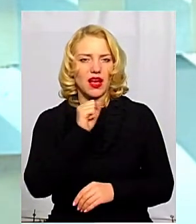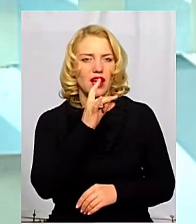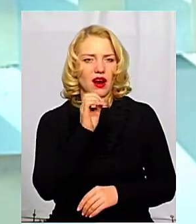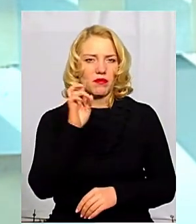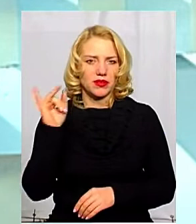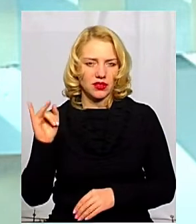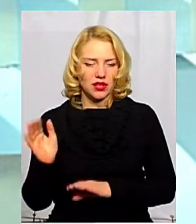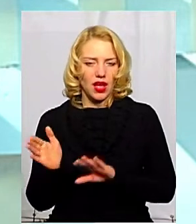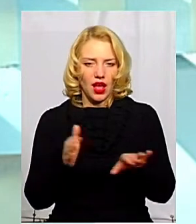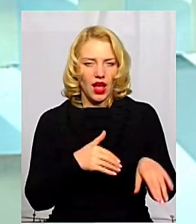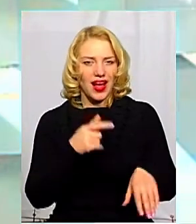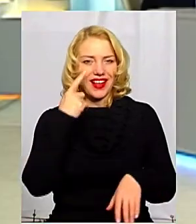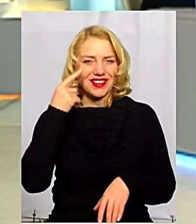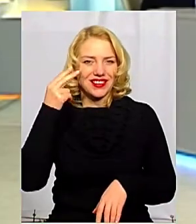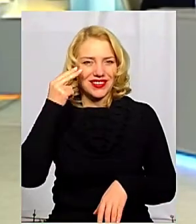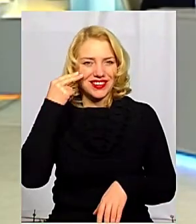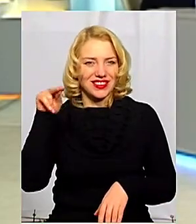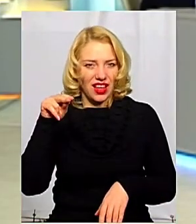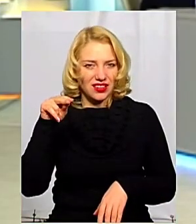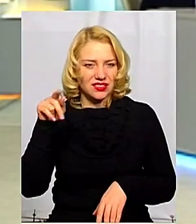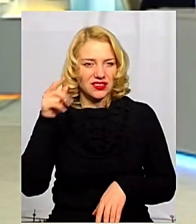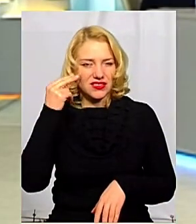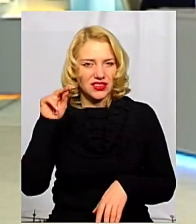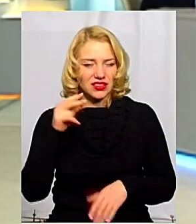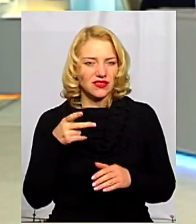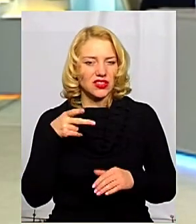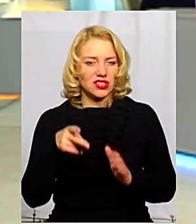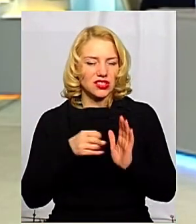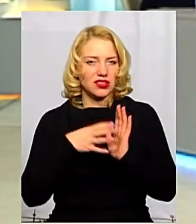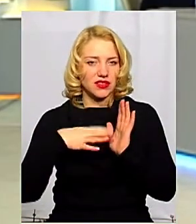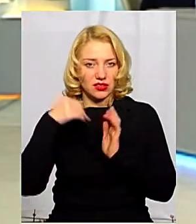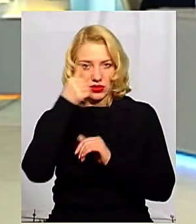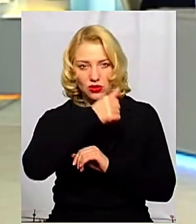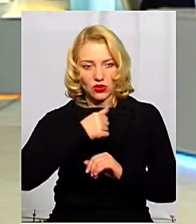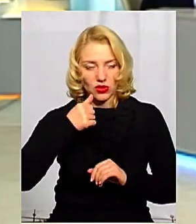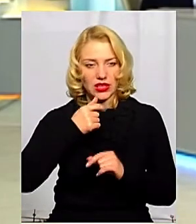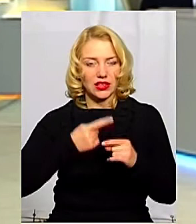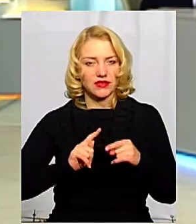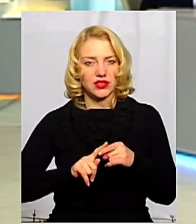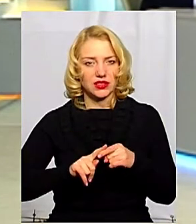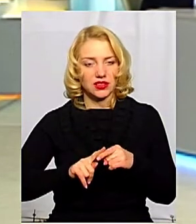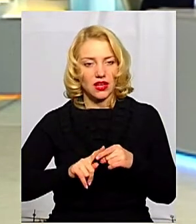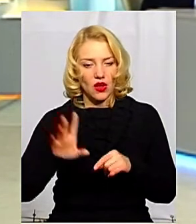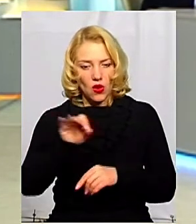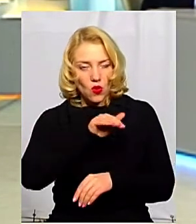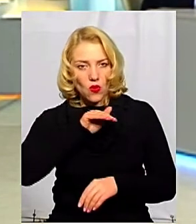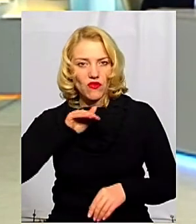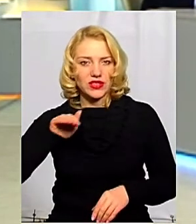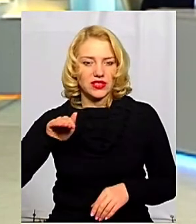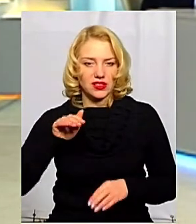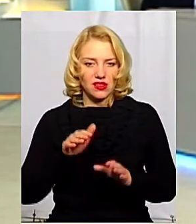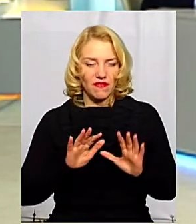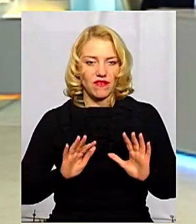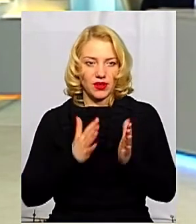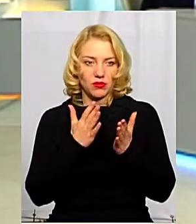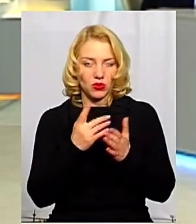коронавірусу, або як ВООЗ дала йому назву 2019-НКОВ, він офіційний випадок,